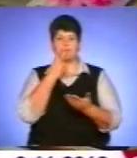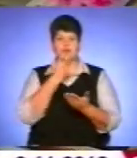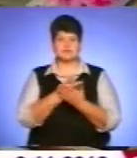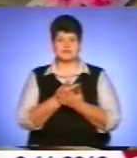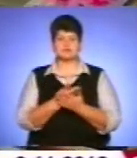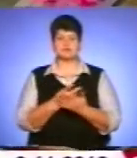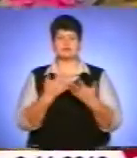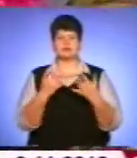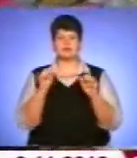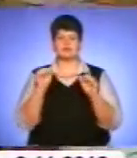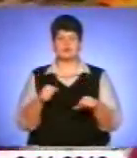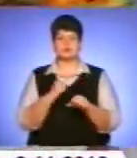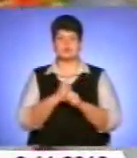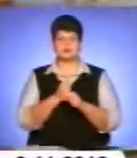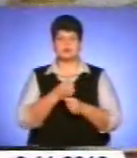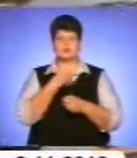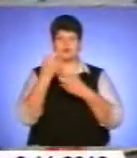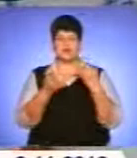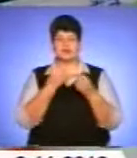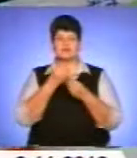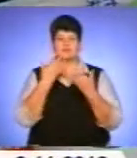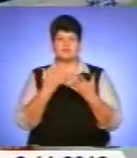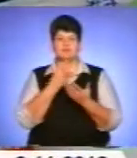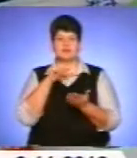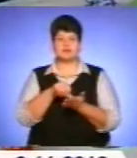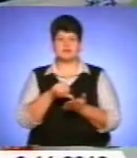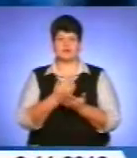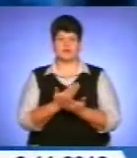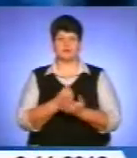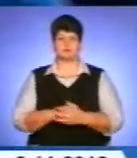наскільки можна з них зробити букет, букет квітів і представити його.